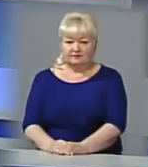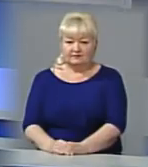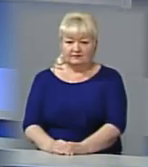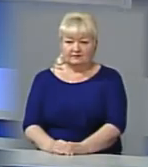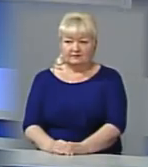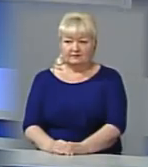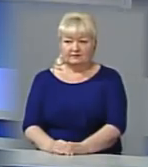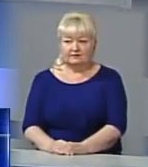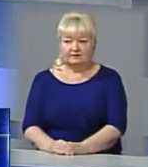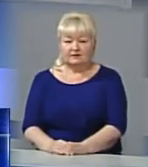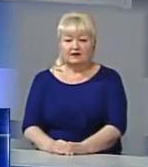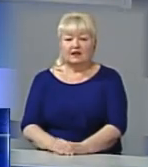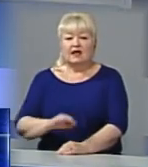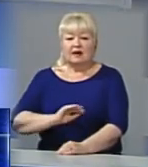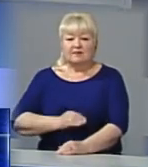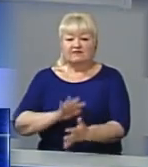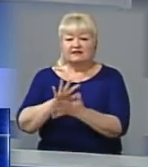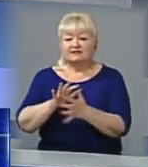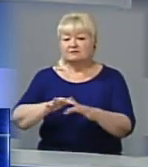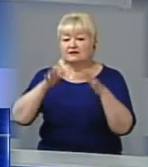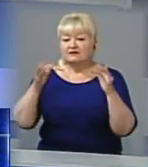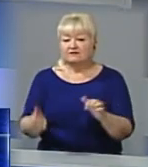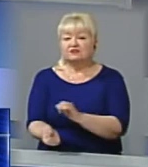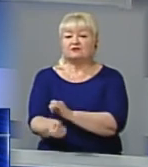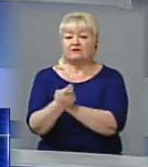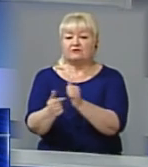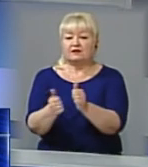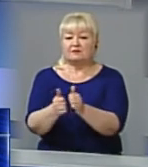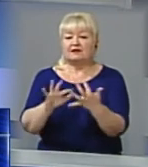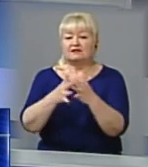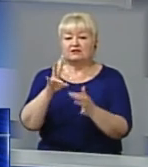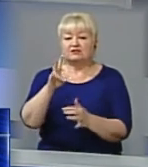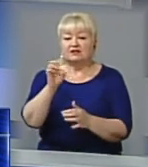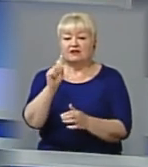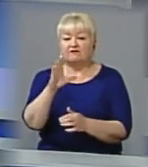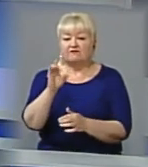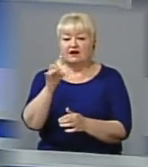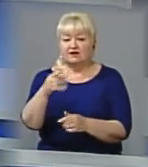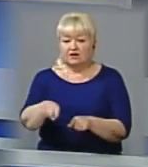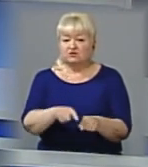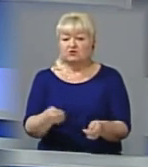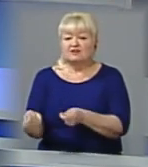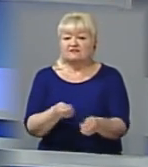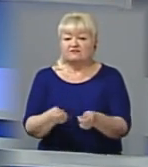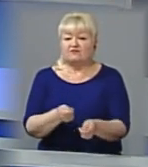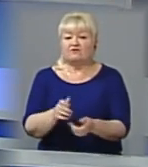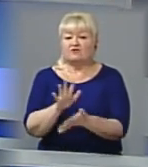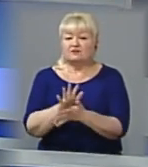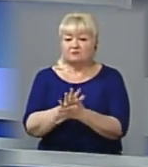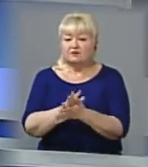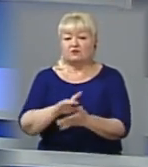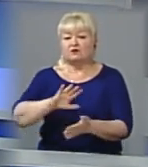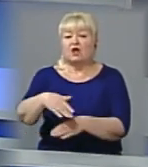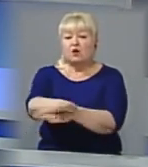Музика Приватне сміттєзвалище виявили екологи у селищі Наварія. Про те, що сюди звозять відходи у постоматівську міську раду,